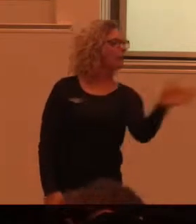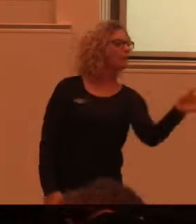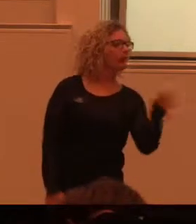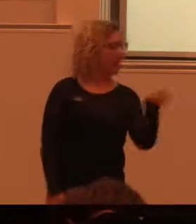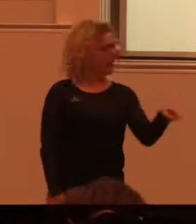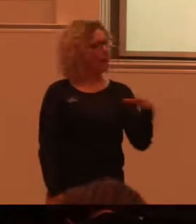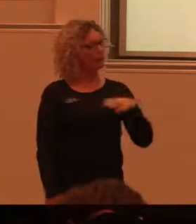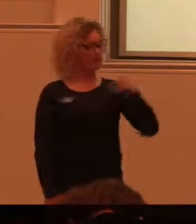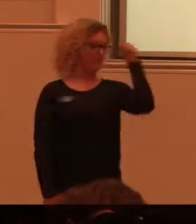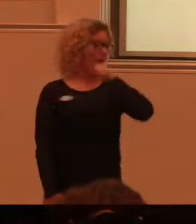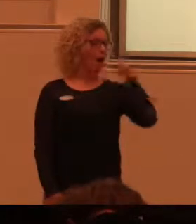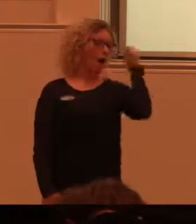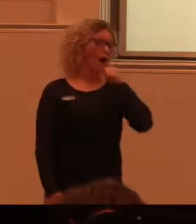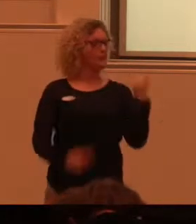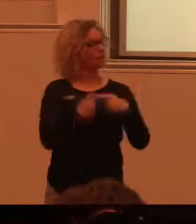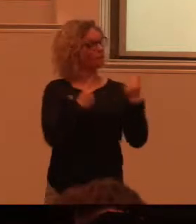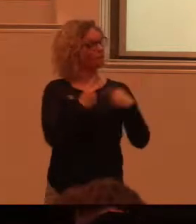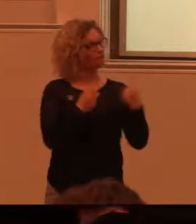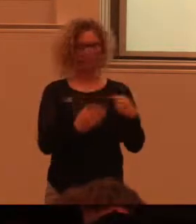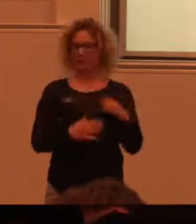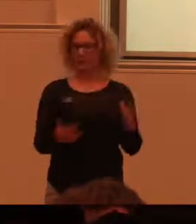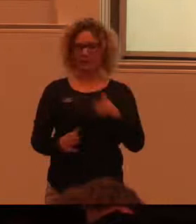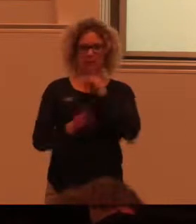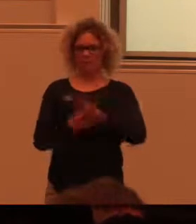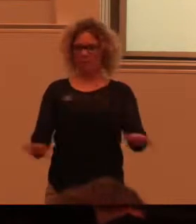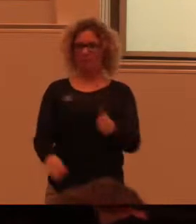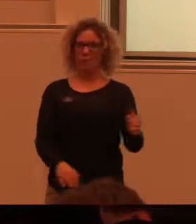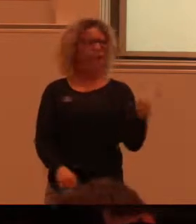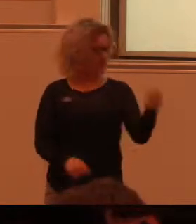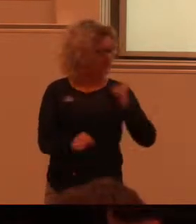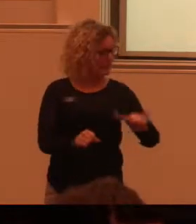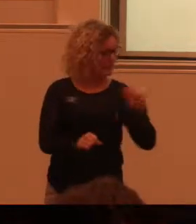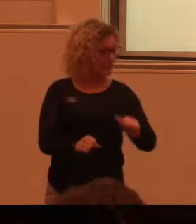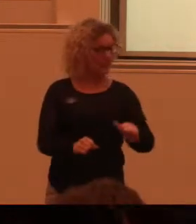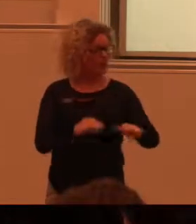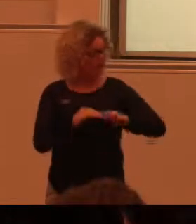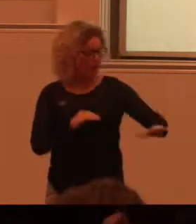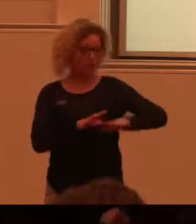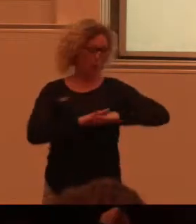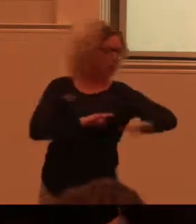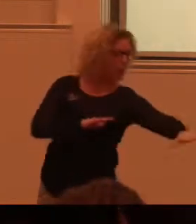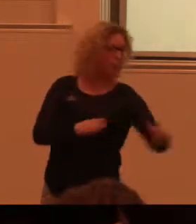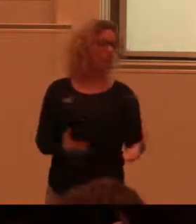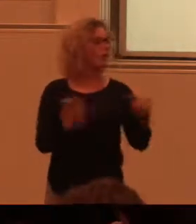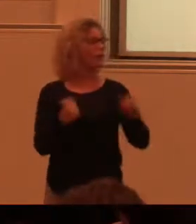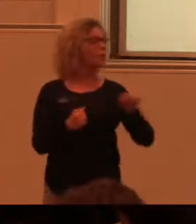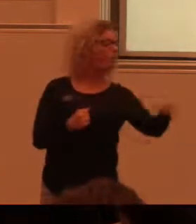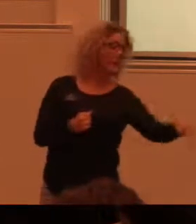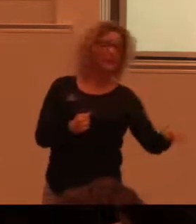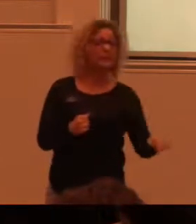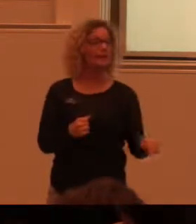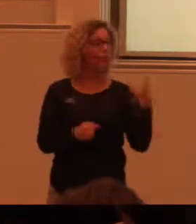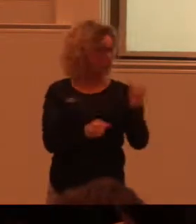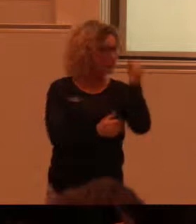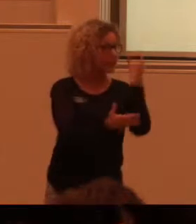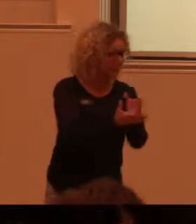Här får ni se massor. Och det är tillgängligt. För marken kan vara jämn. Det kan vara lätt att ta sig fram